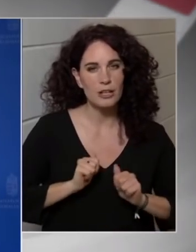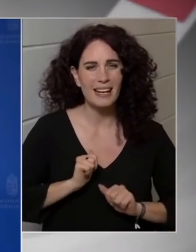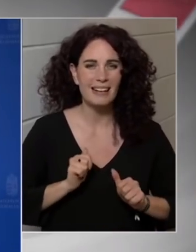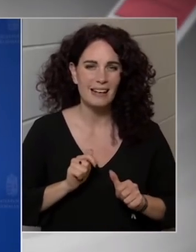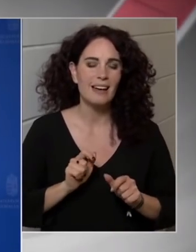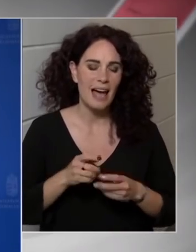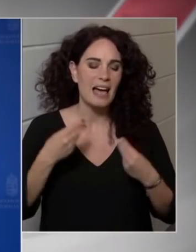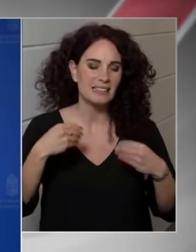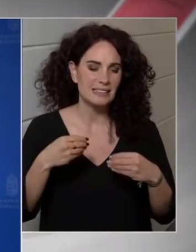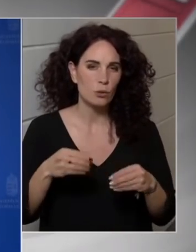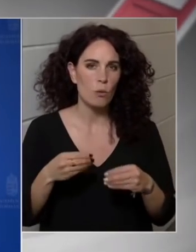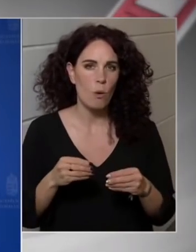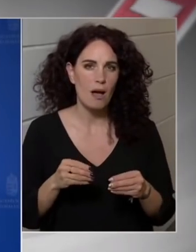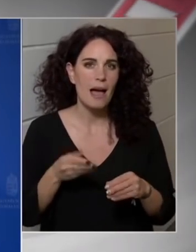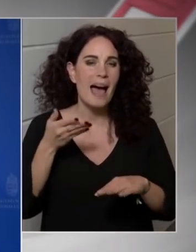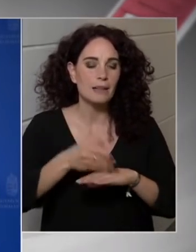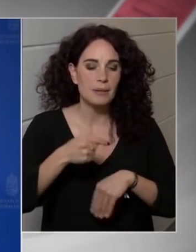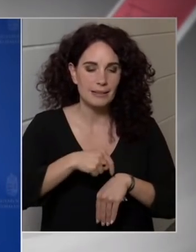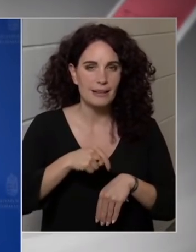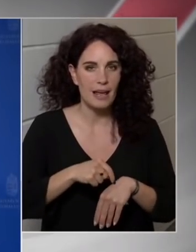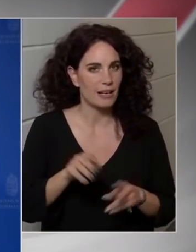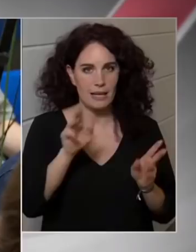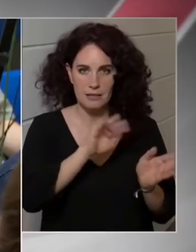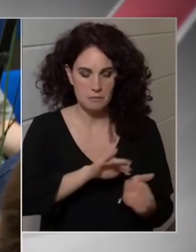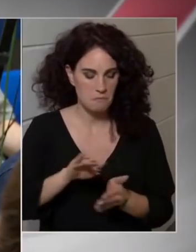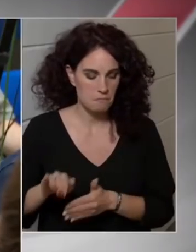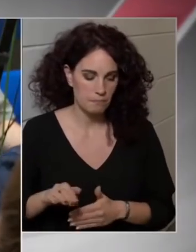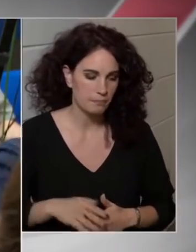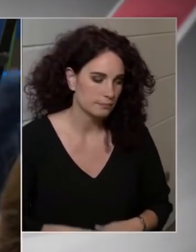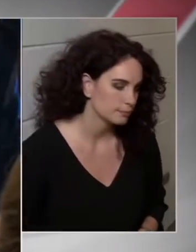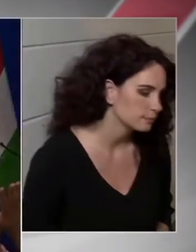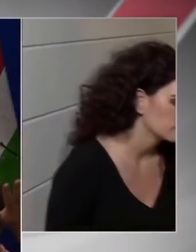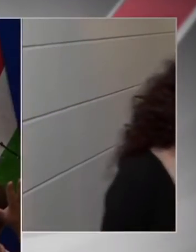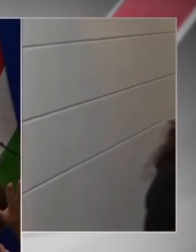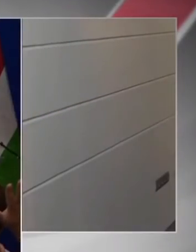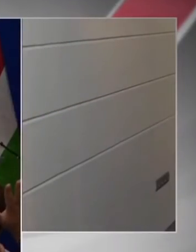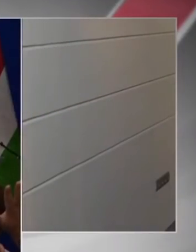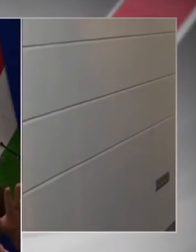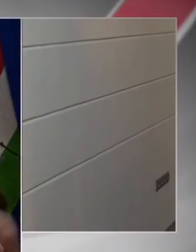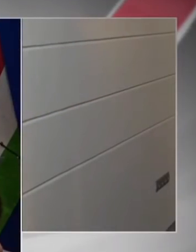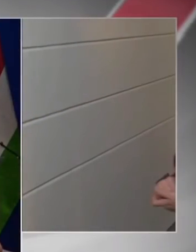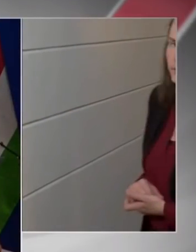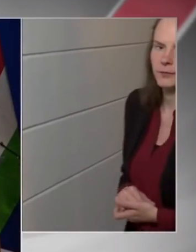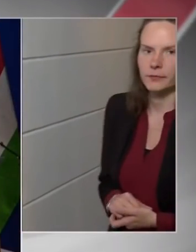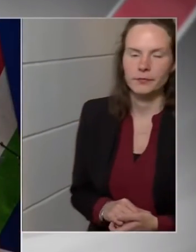amely miatt átmenetileg ettől eltekintettünk. Köszönöm. Index.